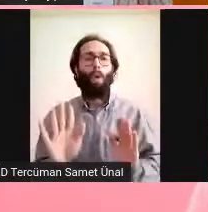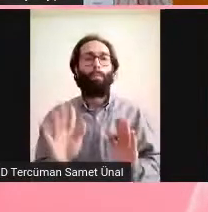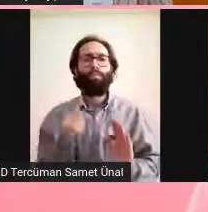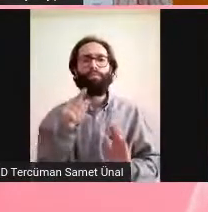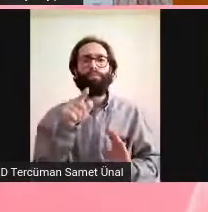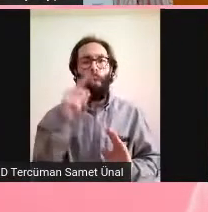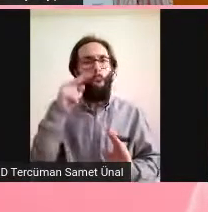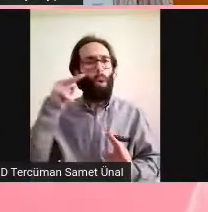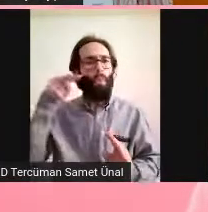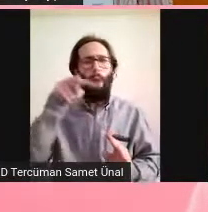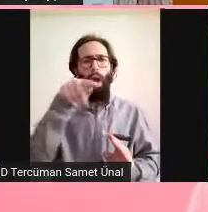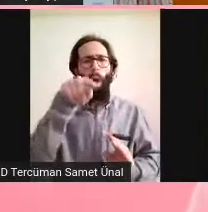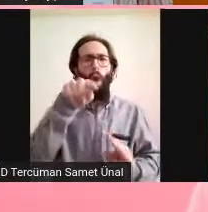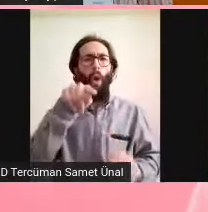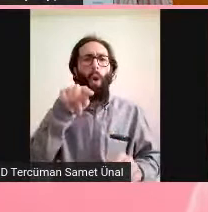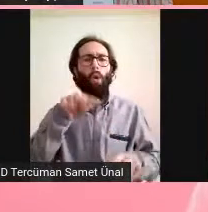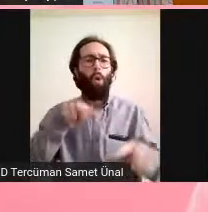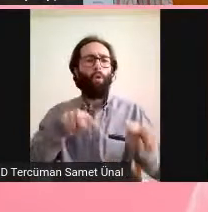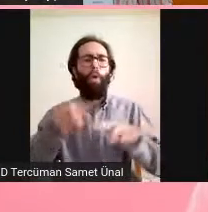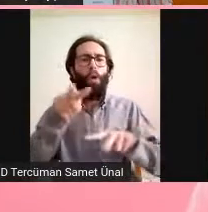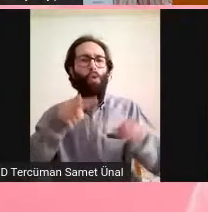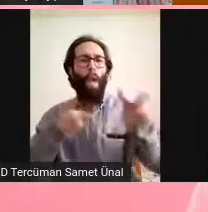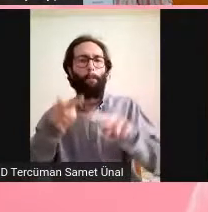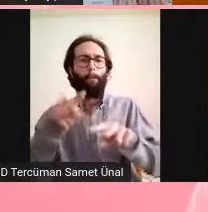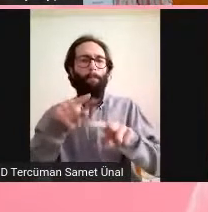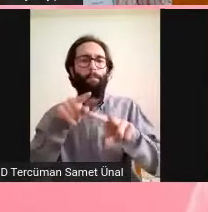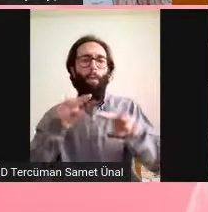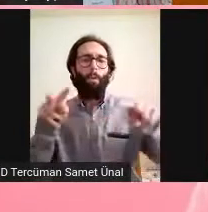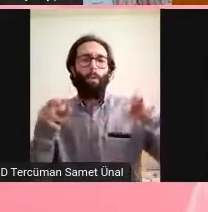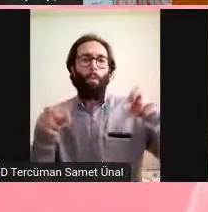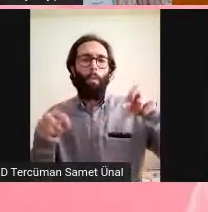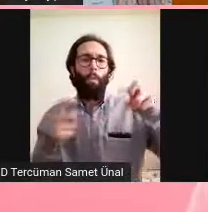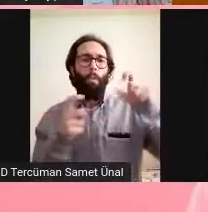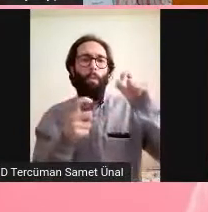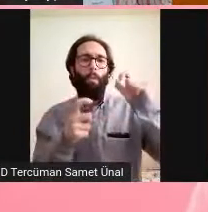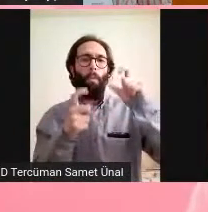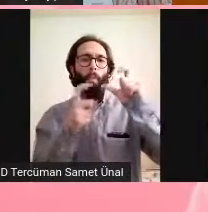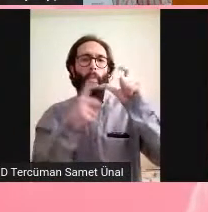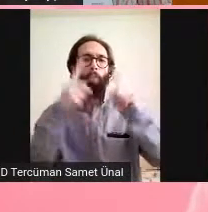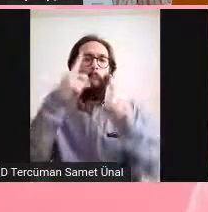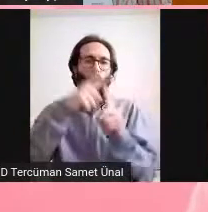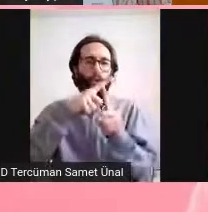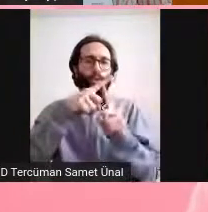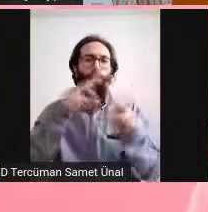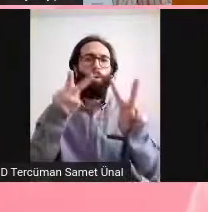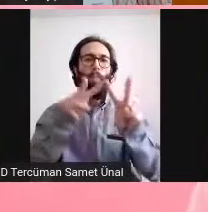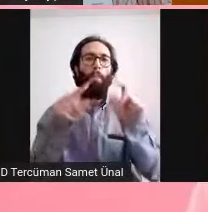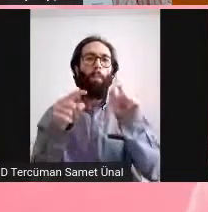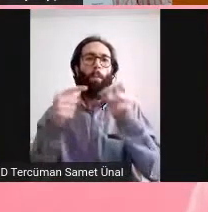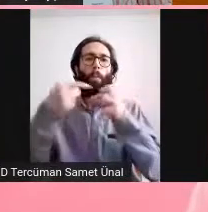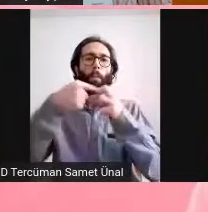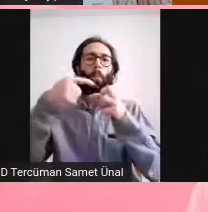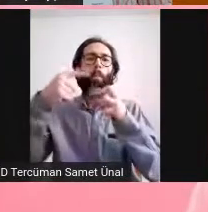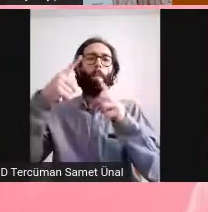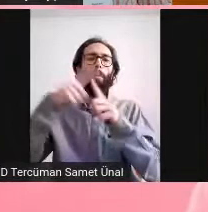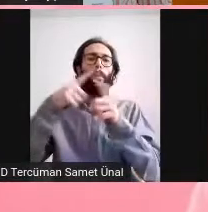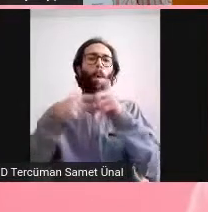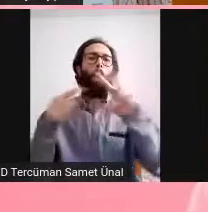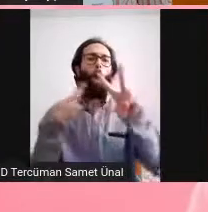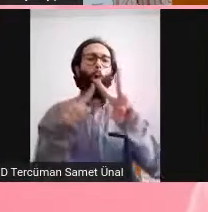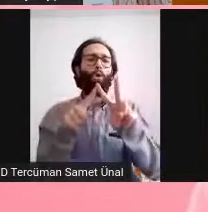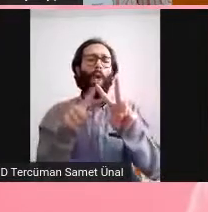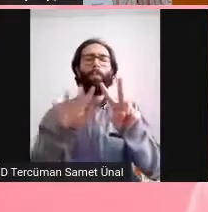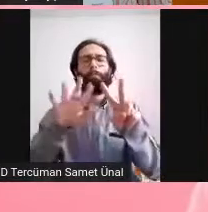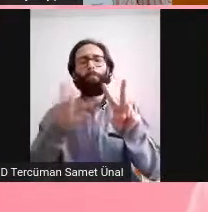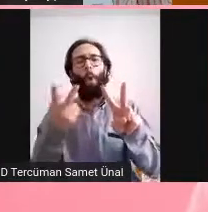Postmortem çalışma böyle bir çalışma. Ölmüş bir insanın beyni bütün halinde çıkartılıyor. Sonra kesitler alınıyor